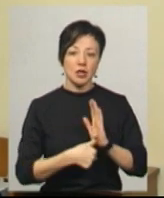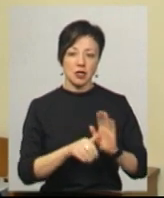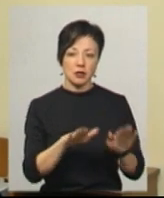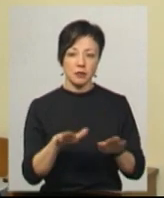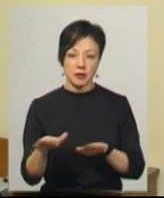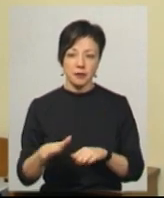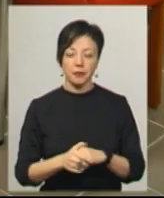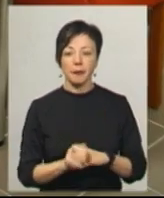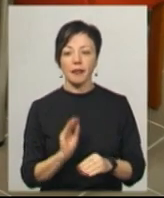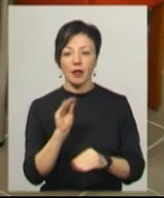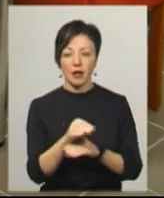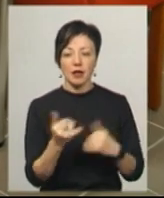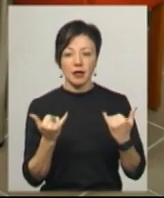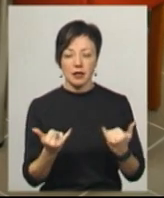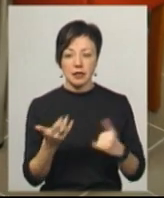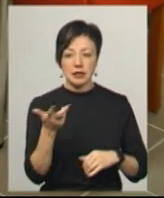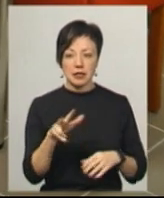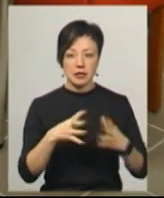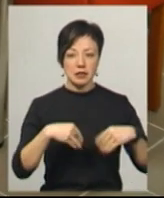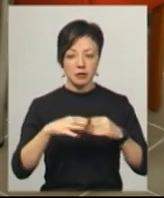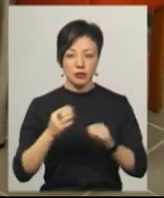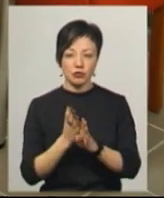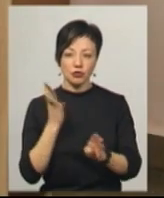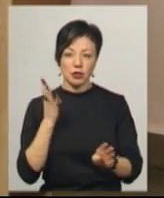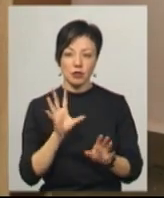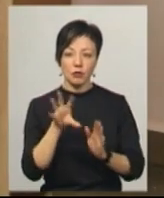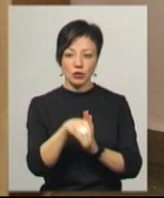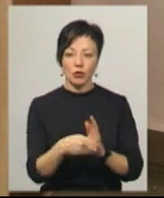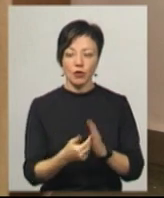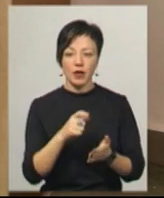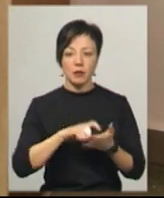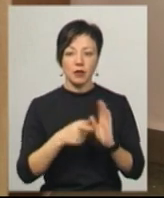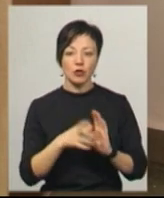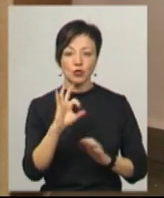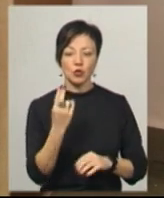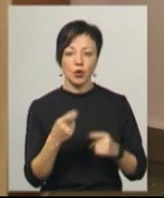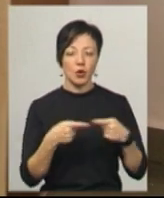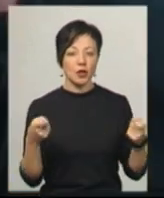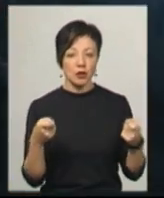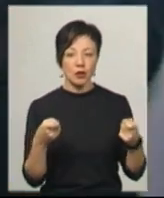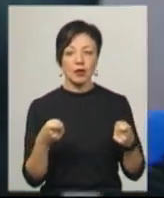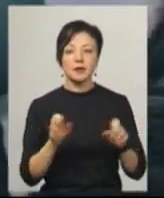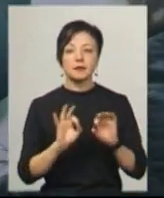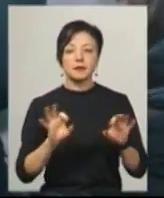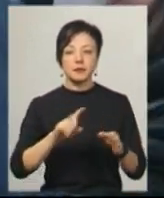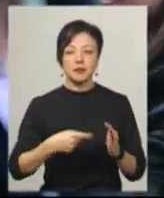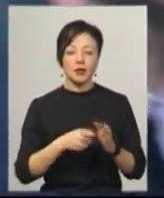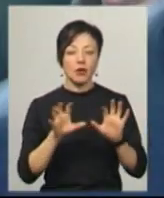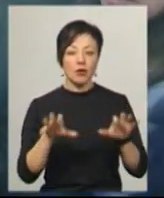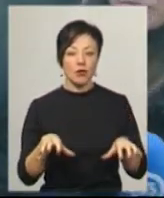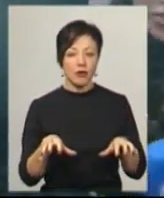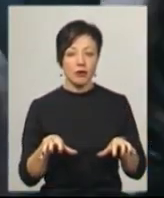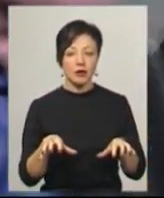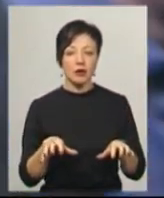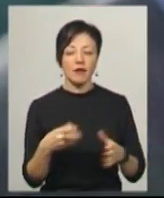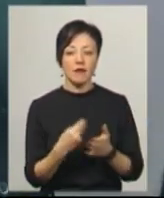Дмитро Старцун додає, наразі є три сім'ї, які на черзі на поселення у нові кімнати соціального готелю. За словами Хмельницького міського голови Олександра